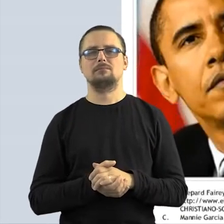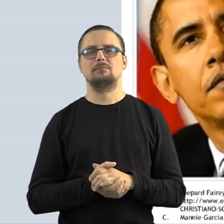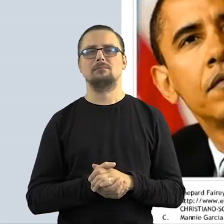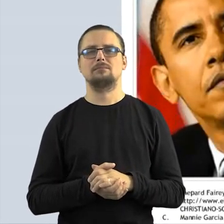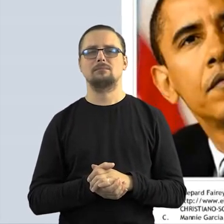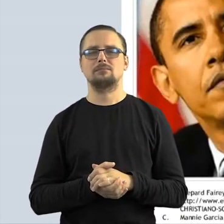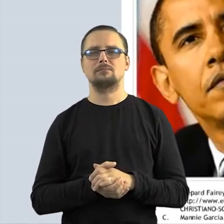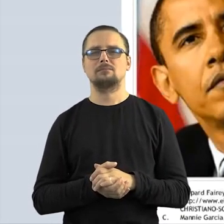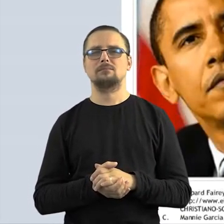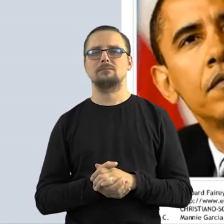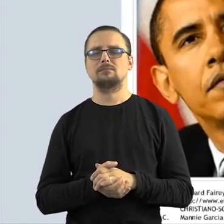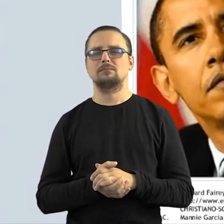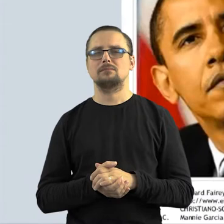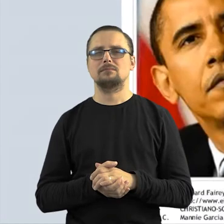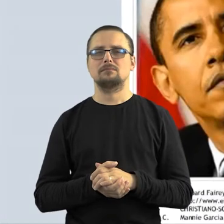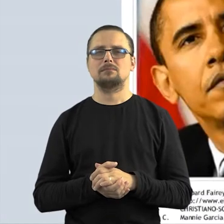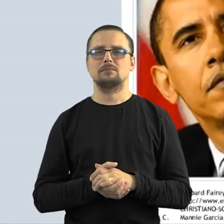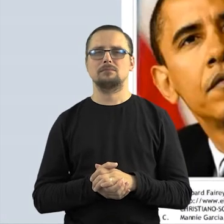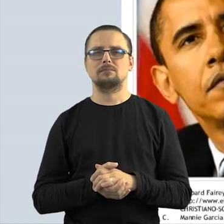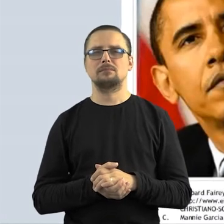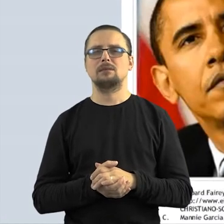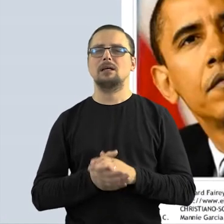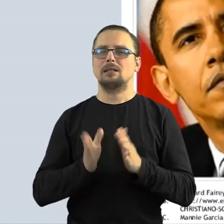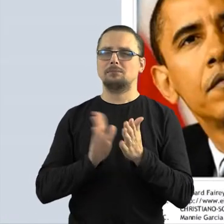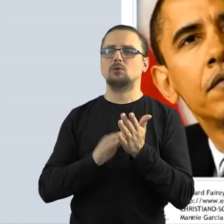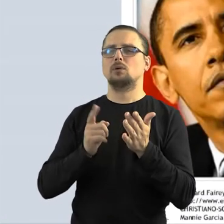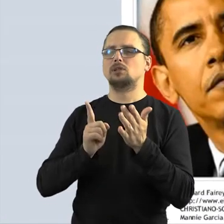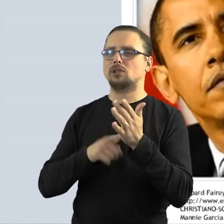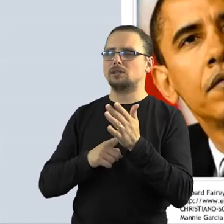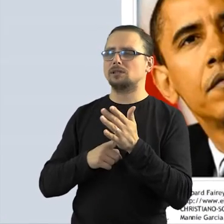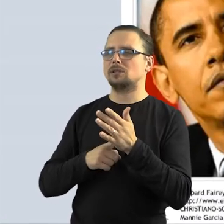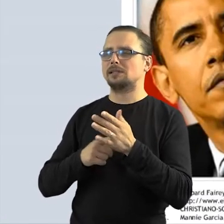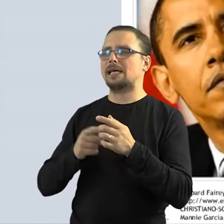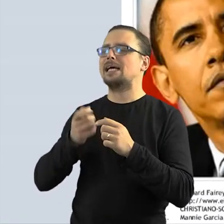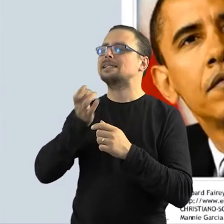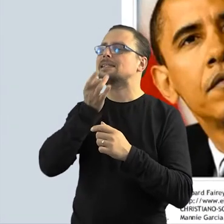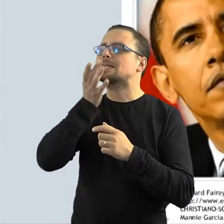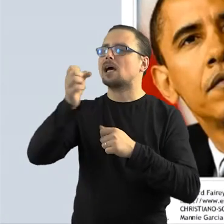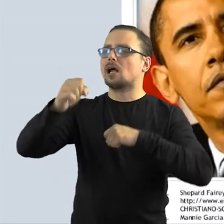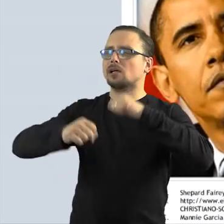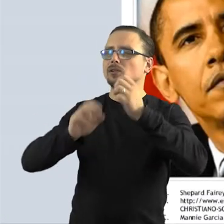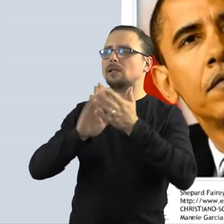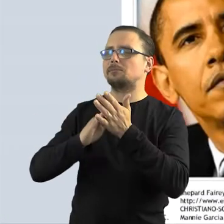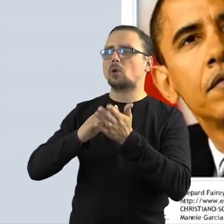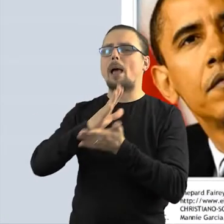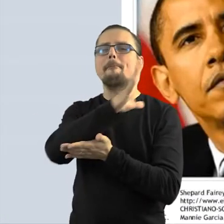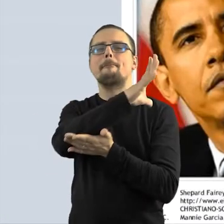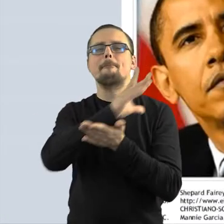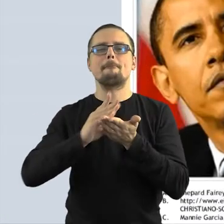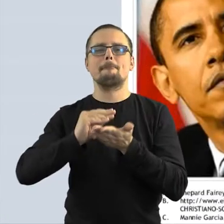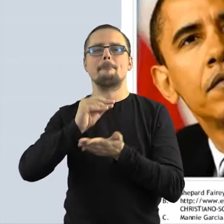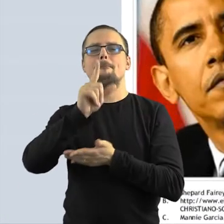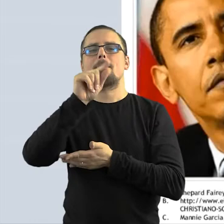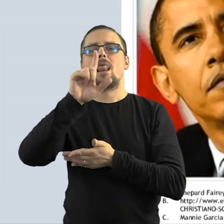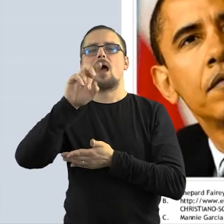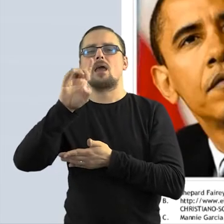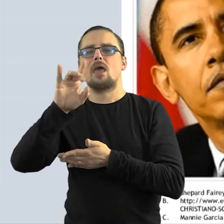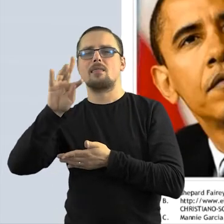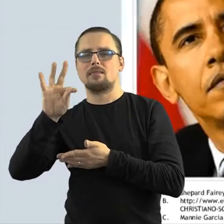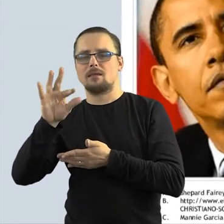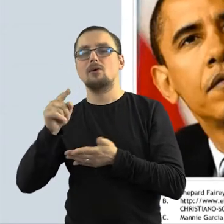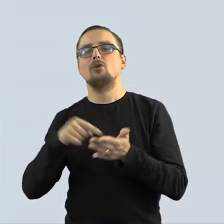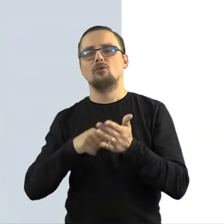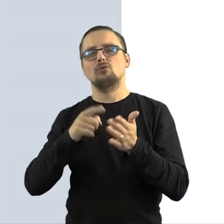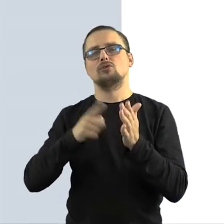twórcami i w momencie, kiedy właśnie komuś zarzuca się plagiat, to znaczy, żeby on przekroczył tę cienką linię pomiędzy